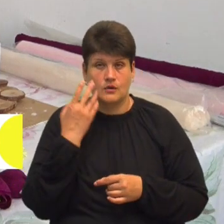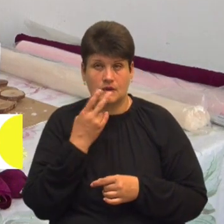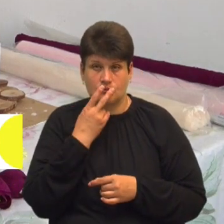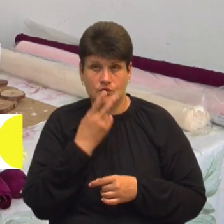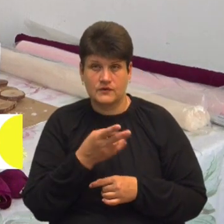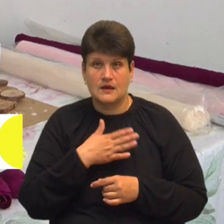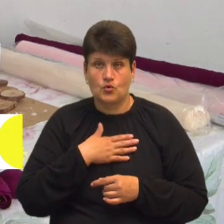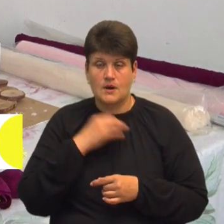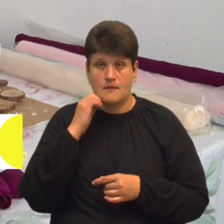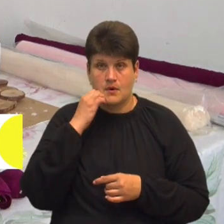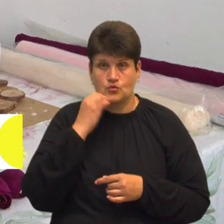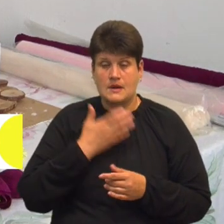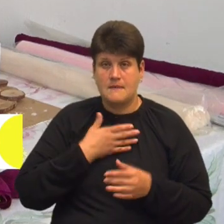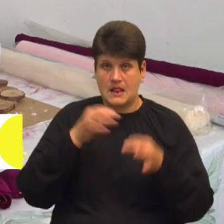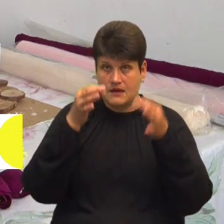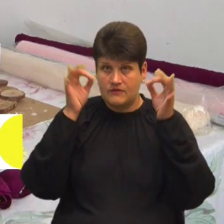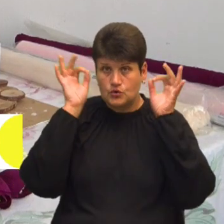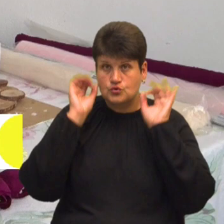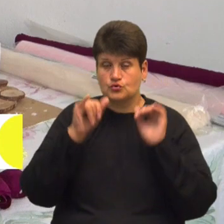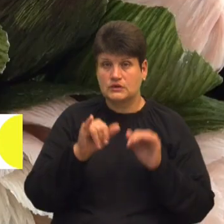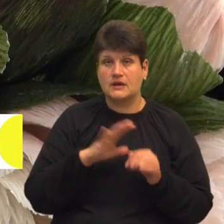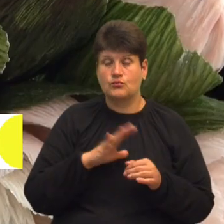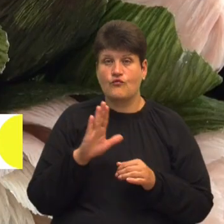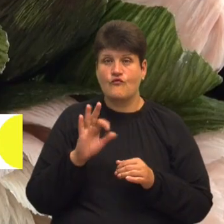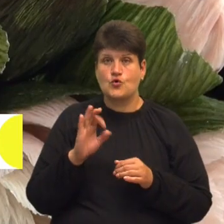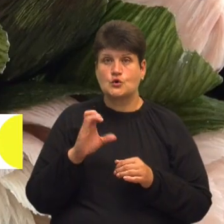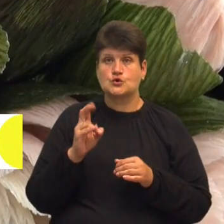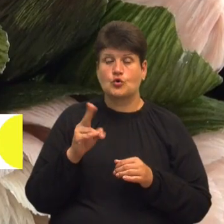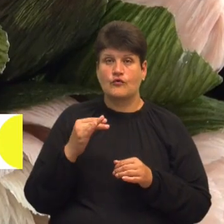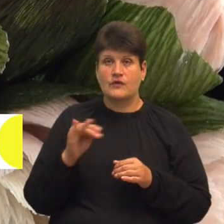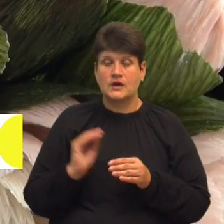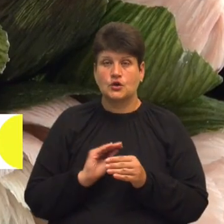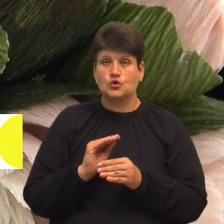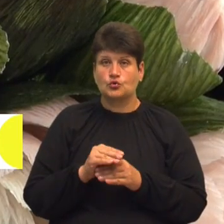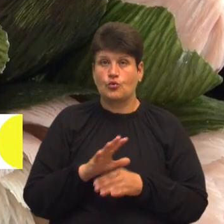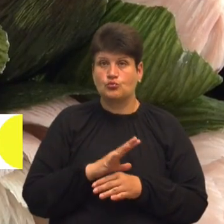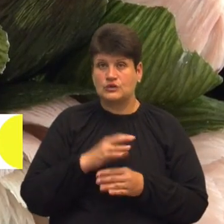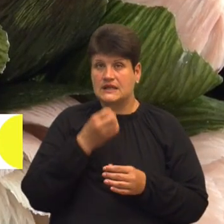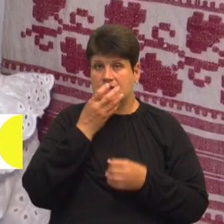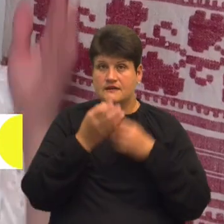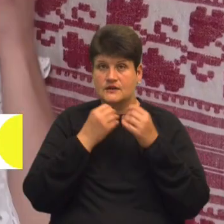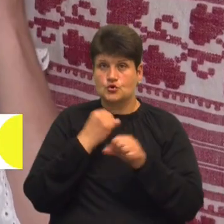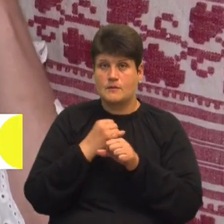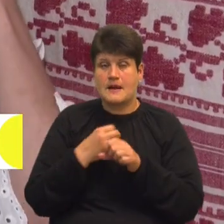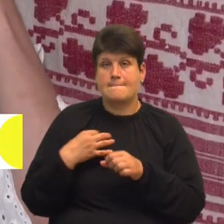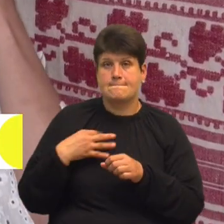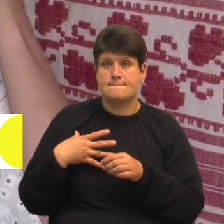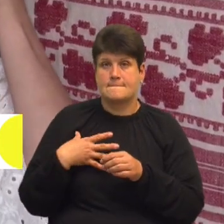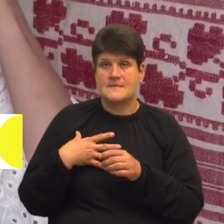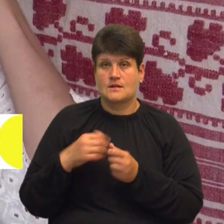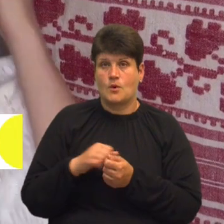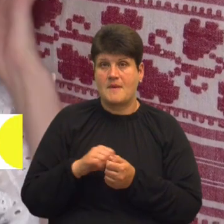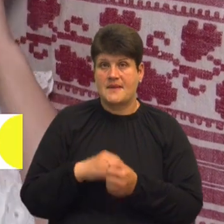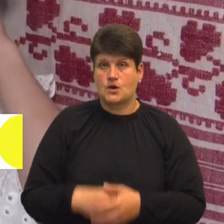бабусю, яка мала віночок, то в неї був восковий, додатково йшли ще квіти, зроблені з білого паперу. Тетяна